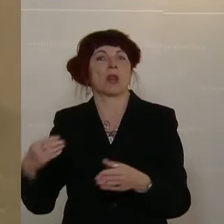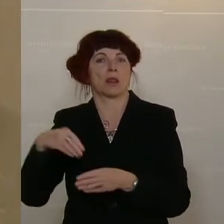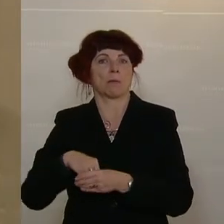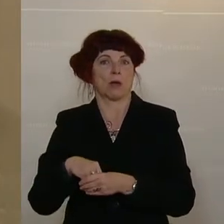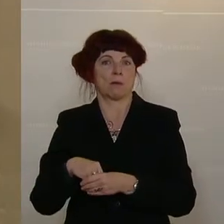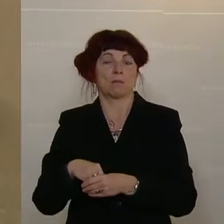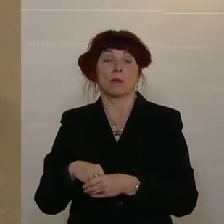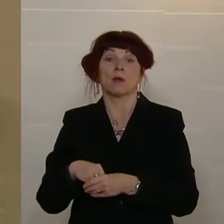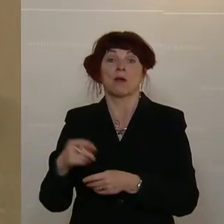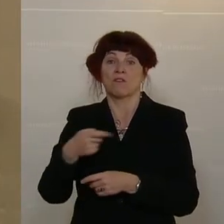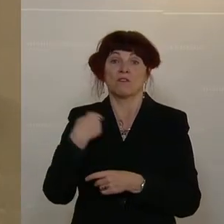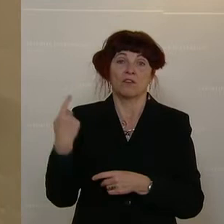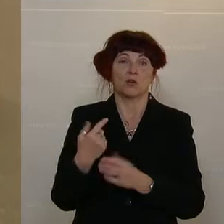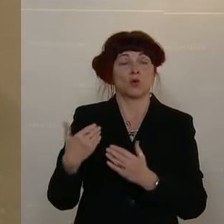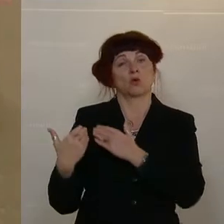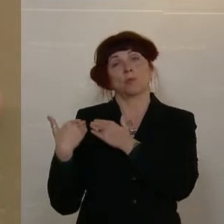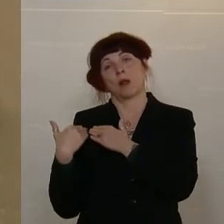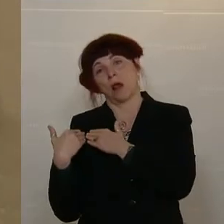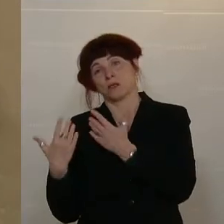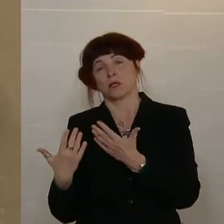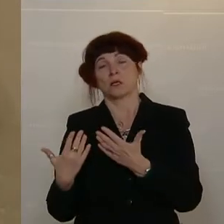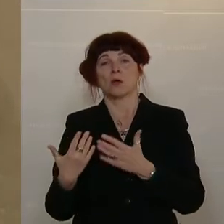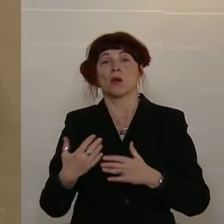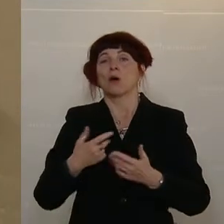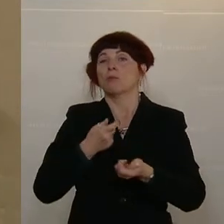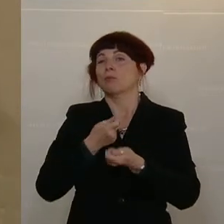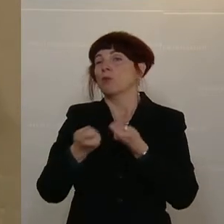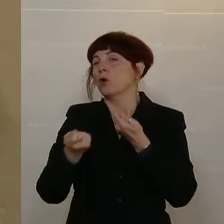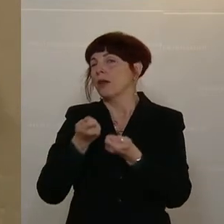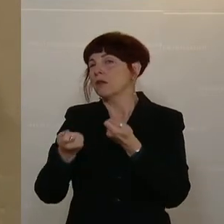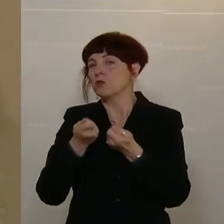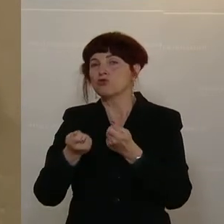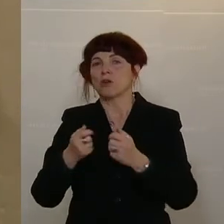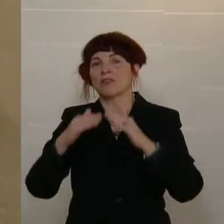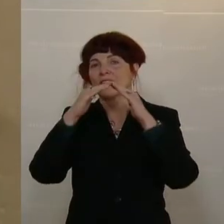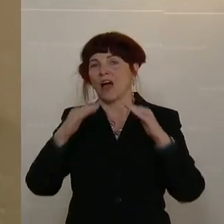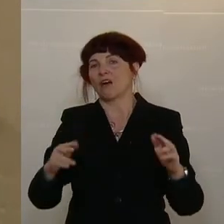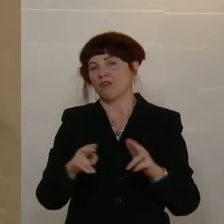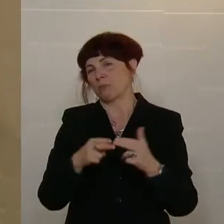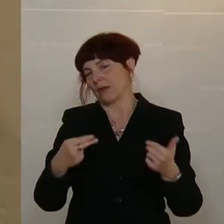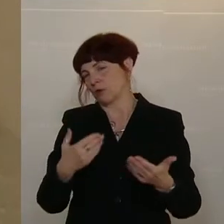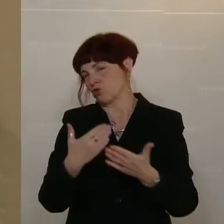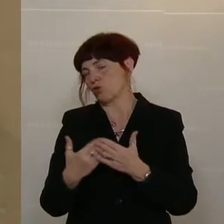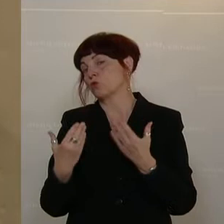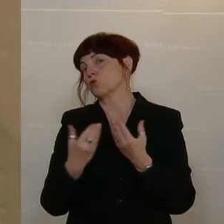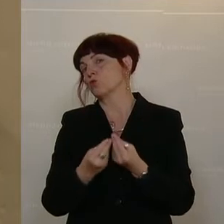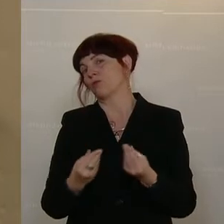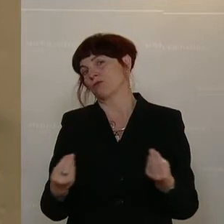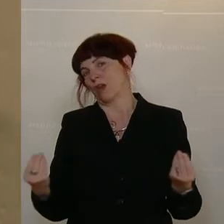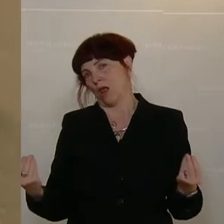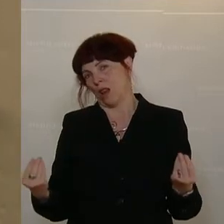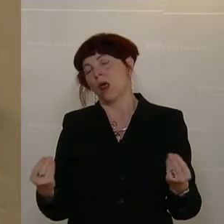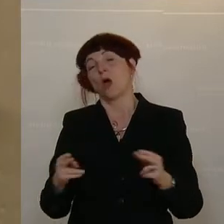nur anschaue, unsere politischen Dachverbände, wie das organisiert ist. Da könnte man einiges zurückfahren, Herr